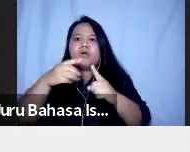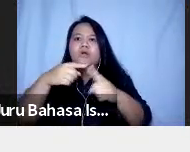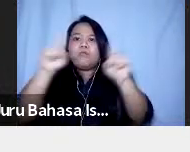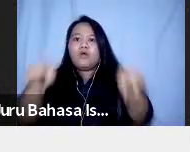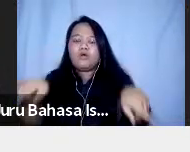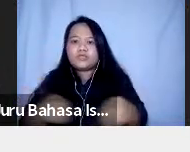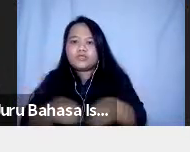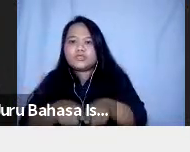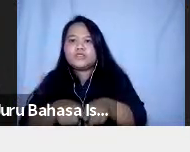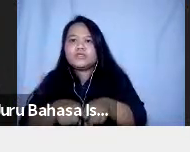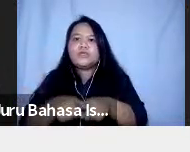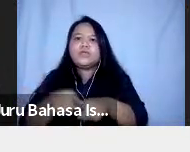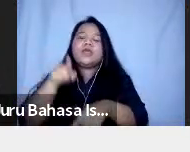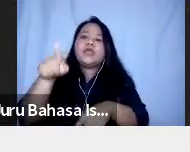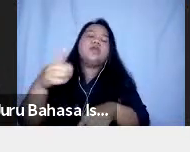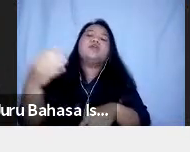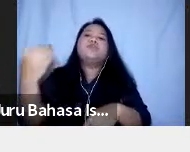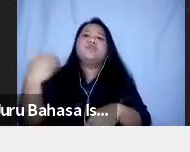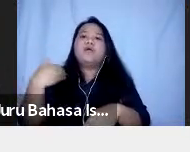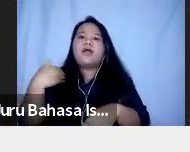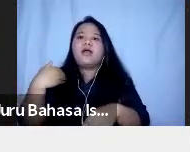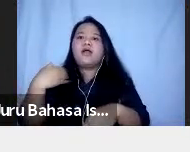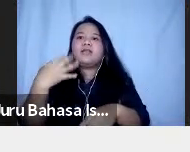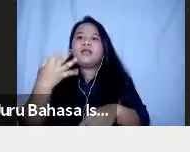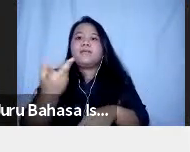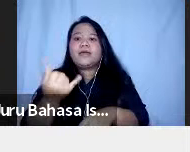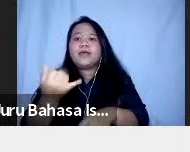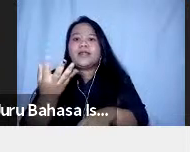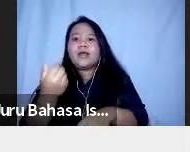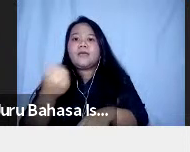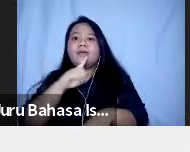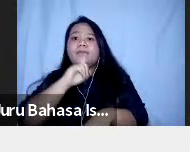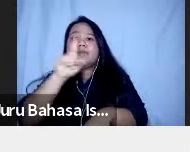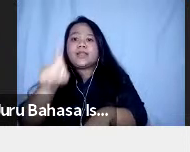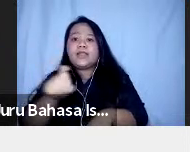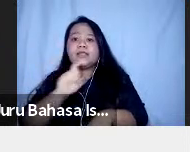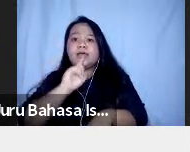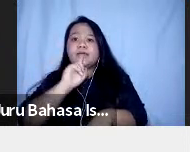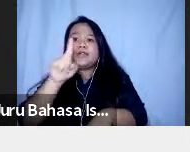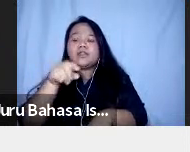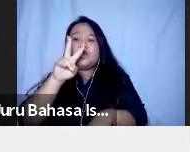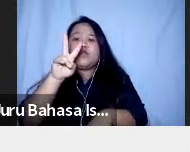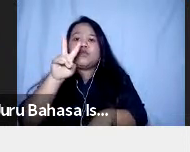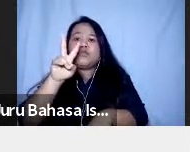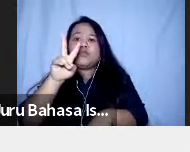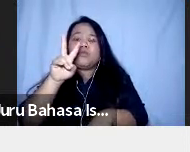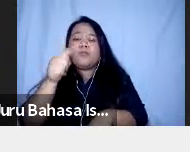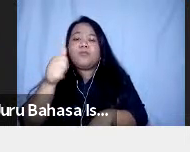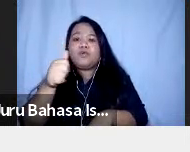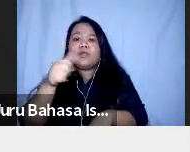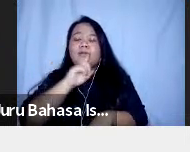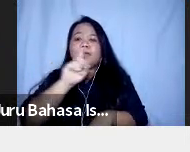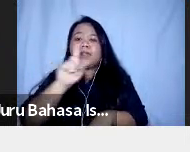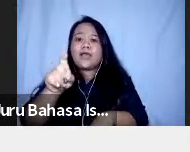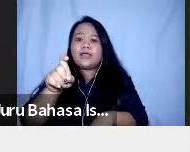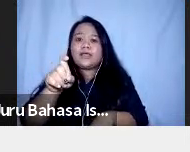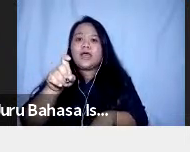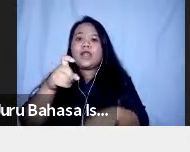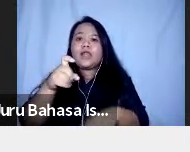Disini Ada Beberapa Pertanyaan Ada Sekitar 26 Pertanyaan Survei